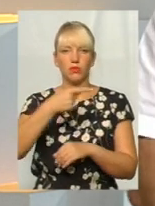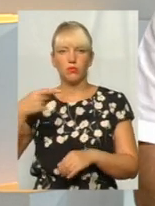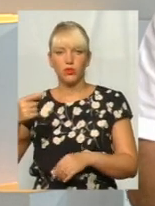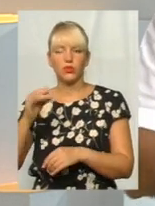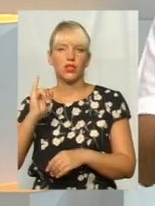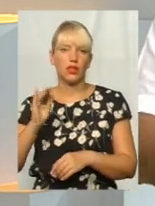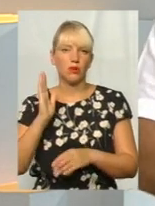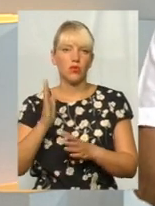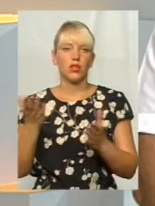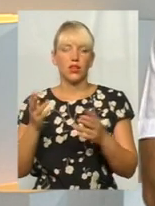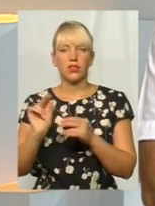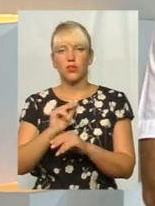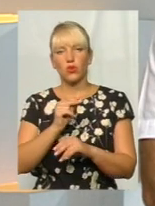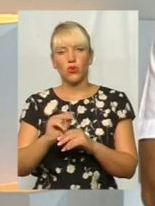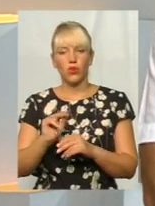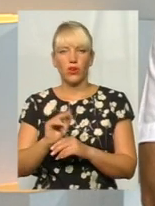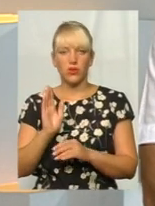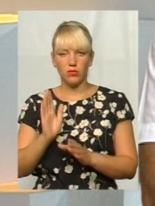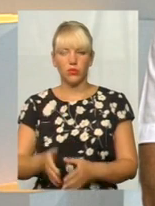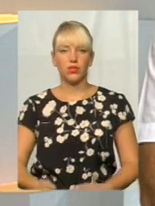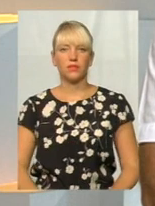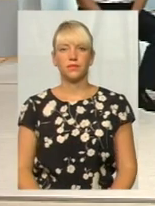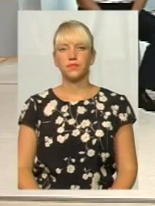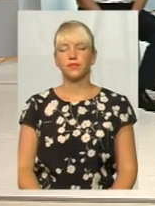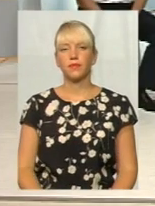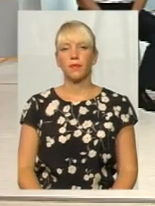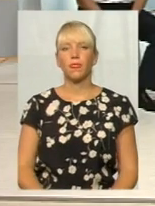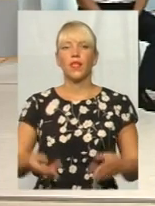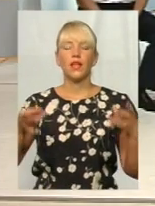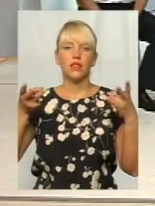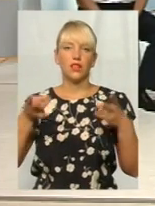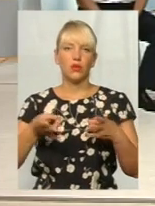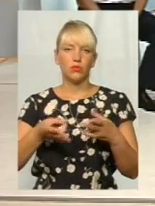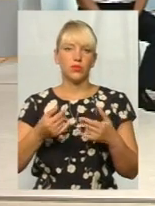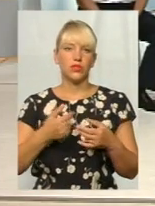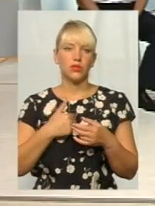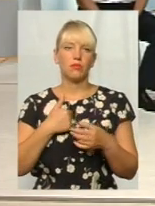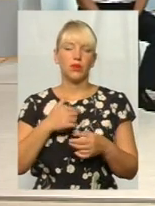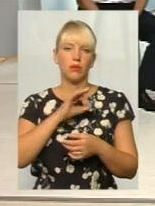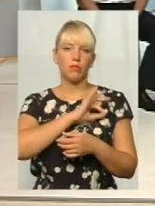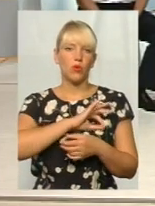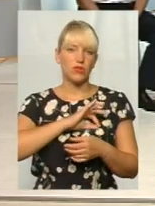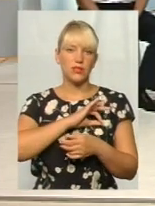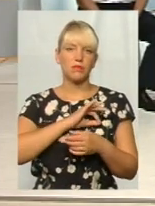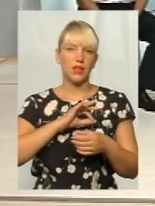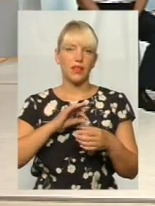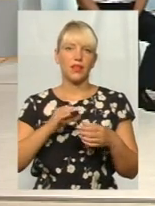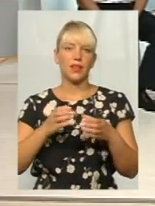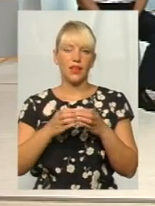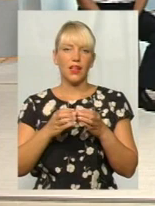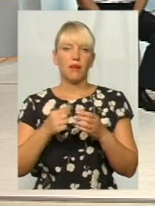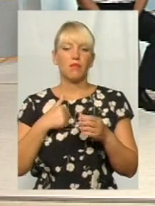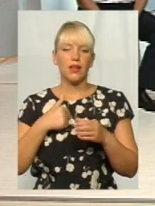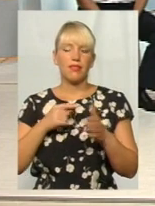якесь буде корегування, якась кореляція. Але необхідно, ми про співки наполягають, зарплата